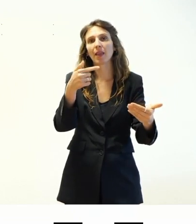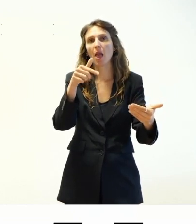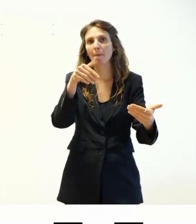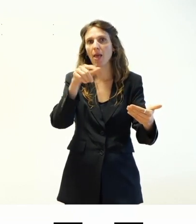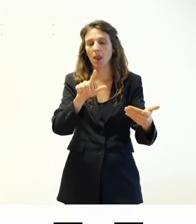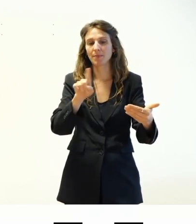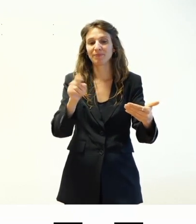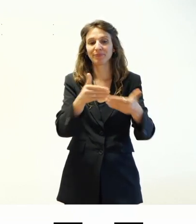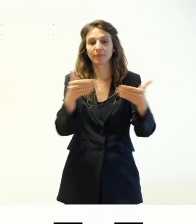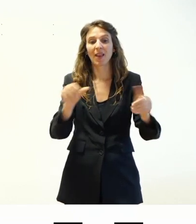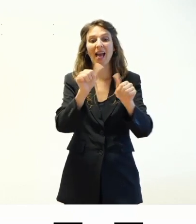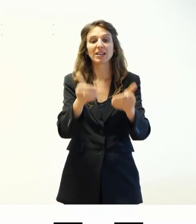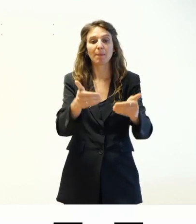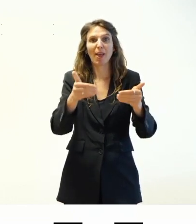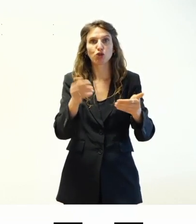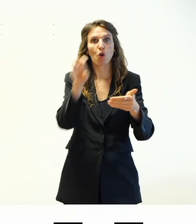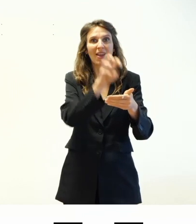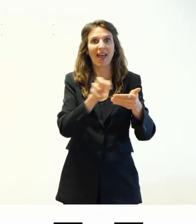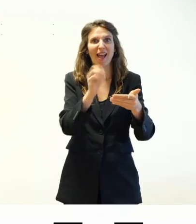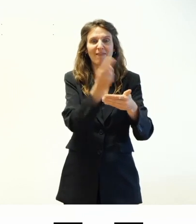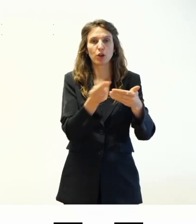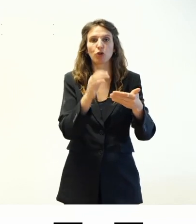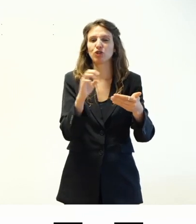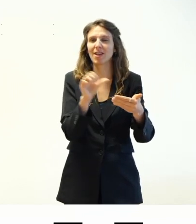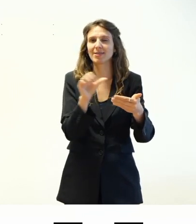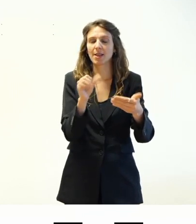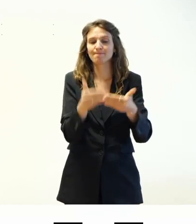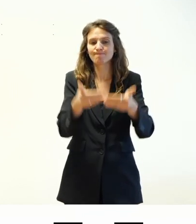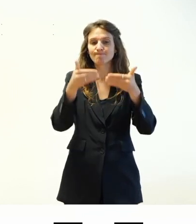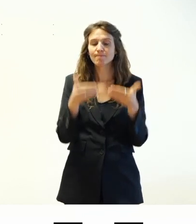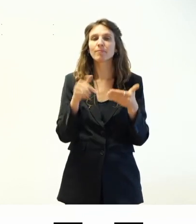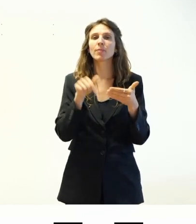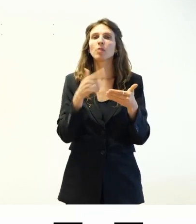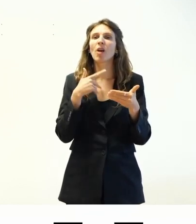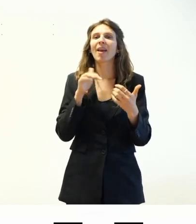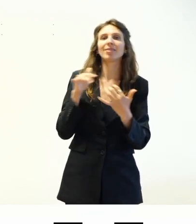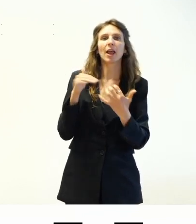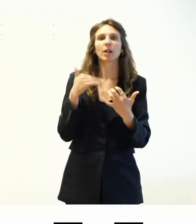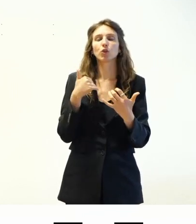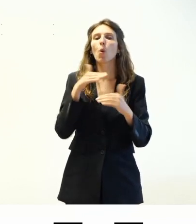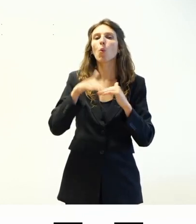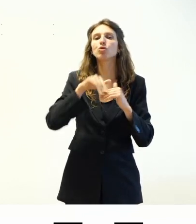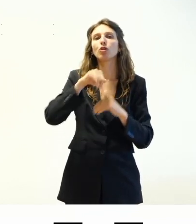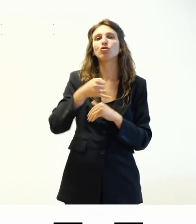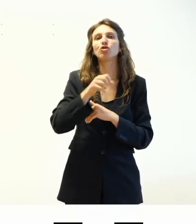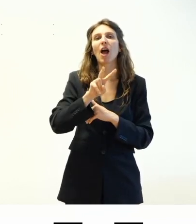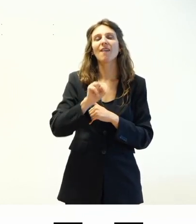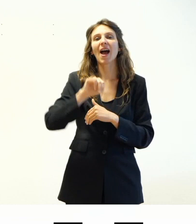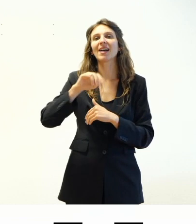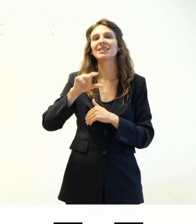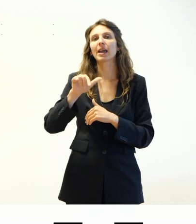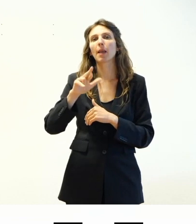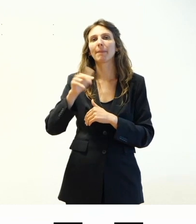l'aspetto grafico che è definito utilizzando il CSS e poi vado a creare le interazioni utilizzando JavaScript. Ecco,